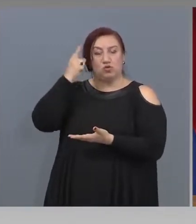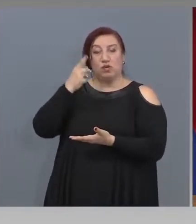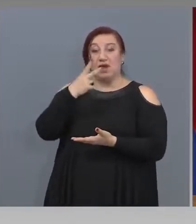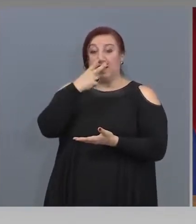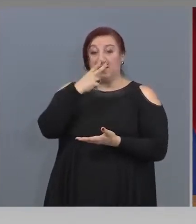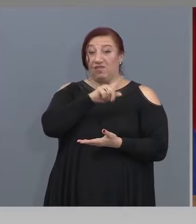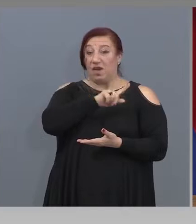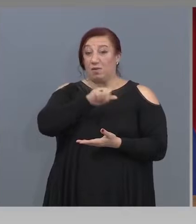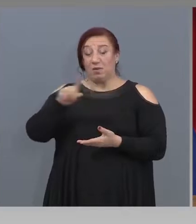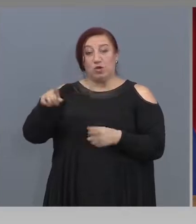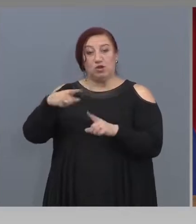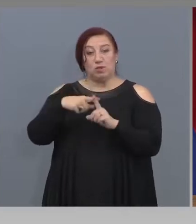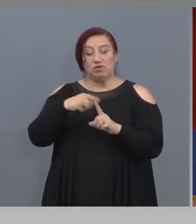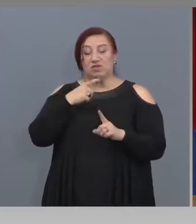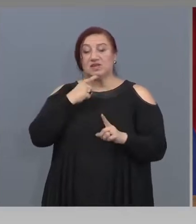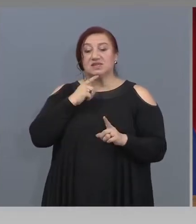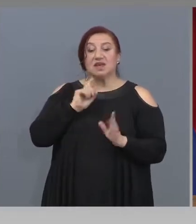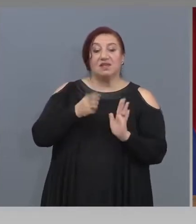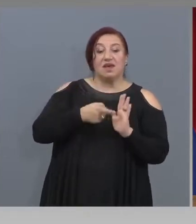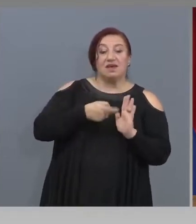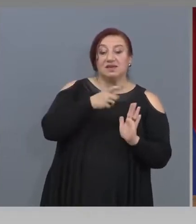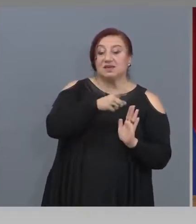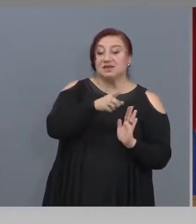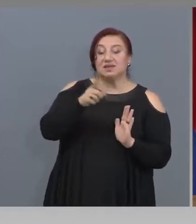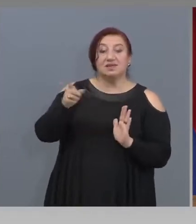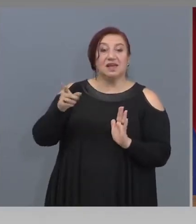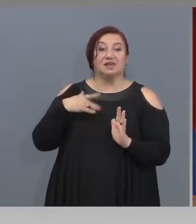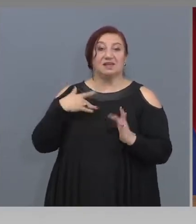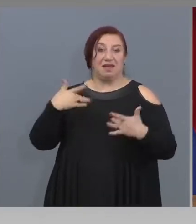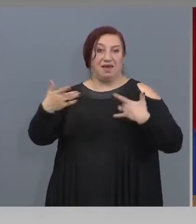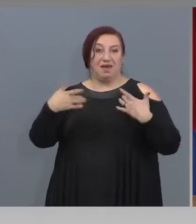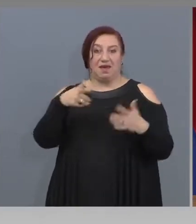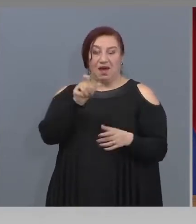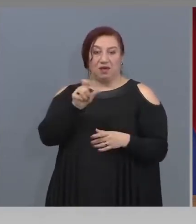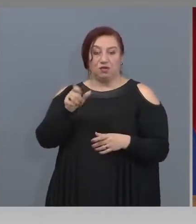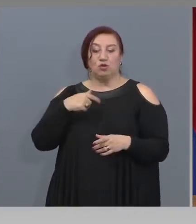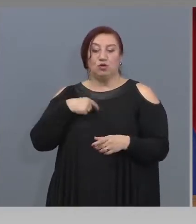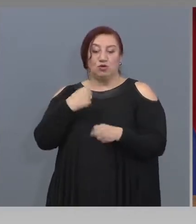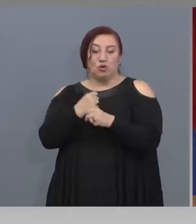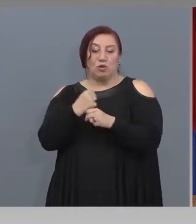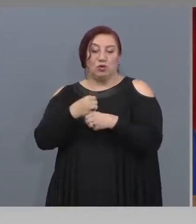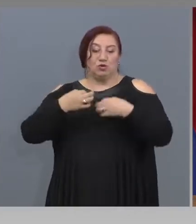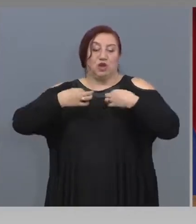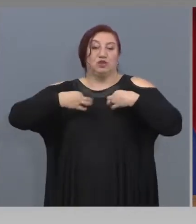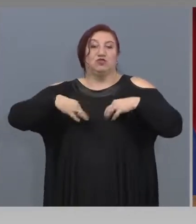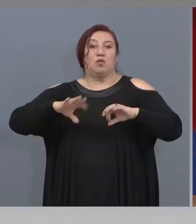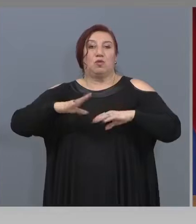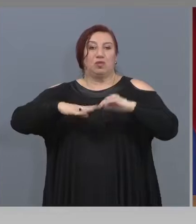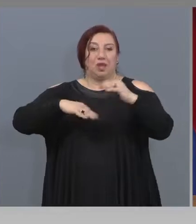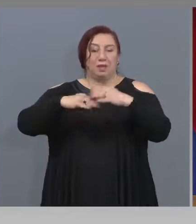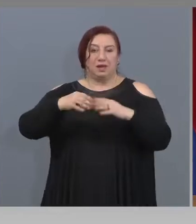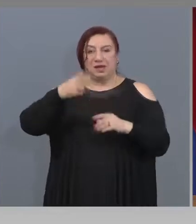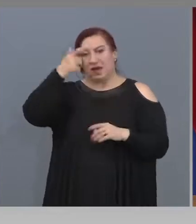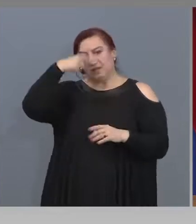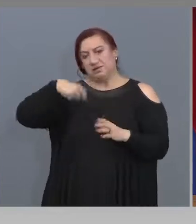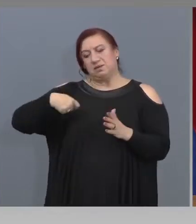творци на свободна практика, самоосигуряващи се,